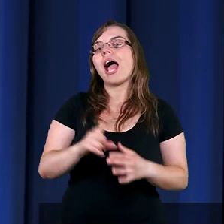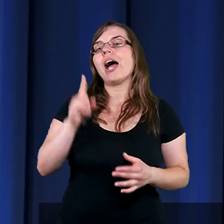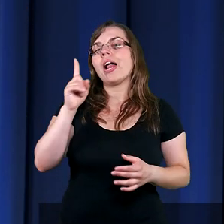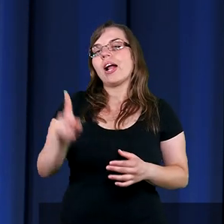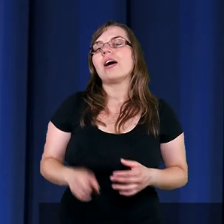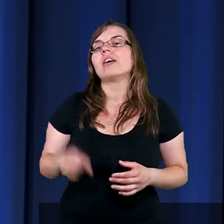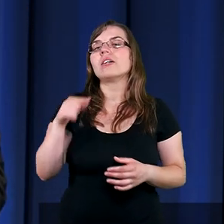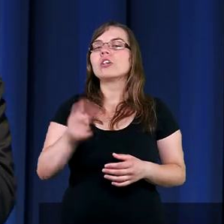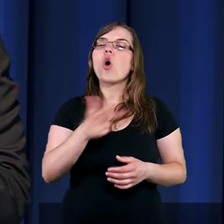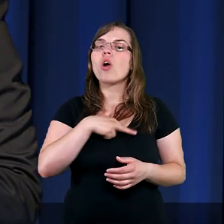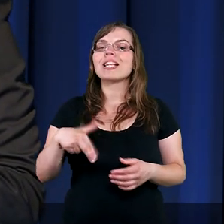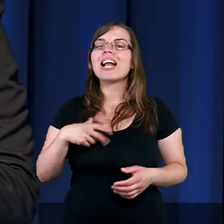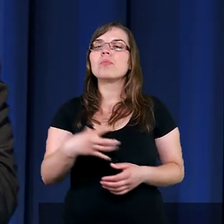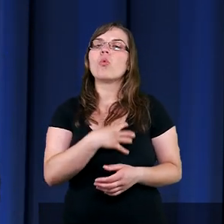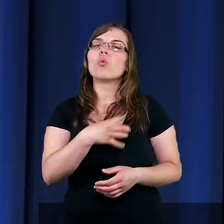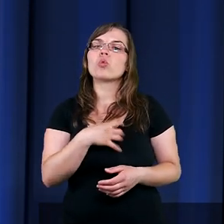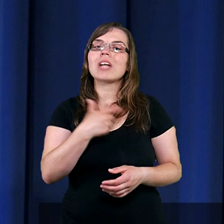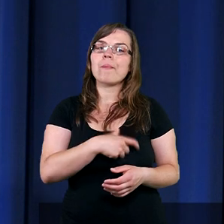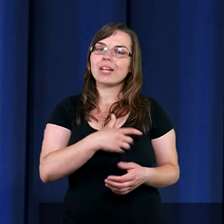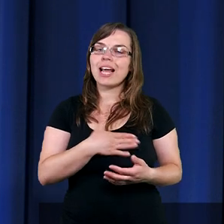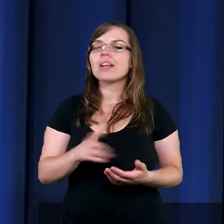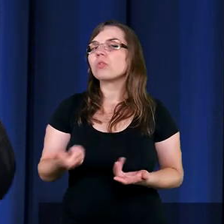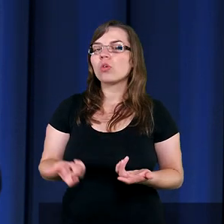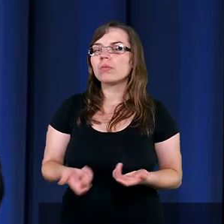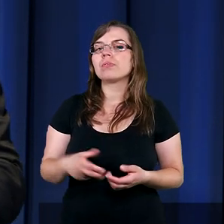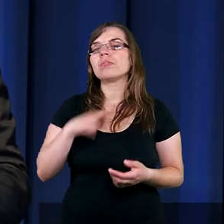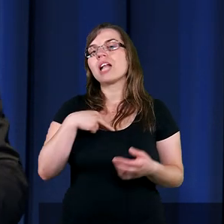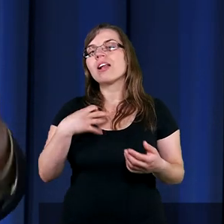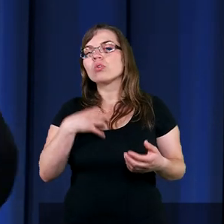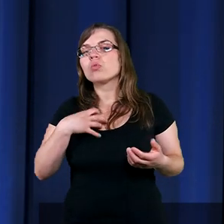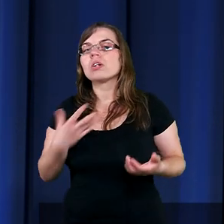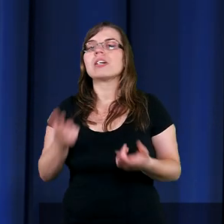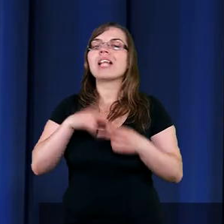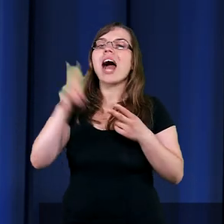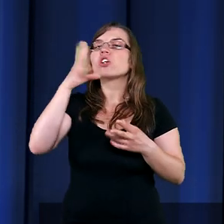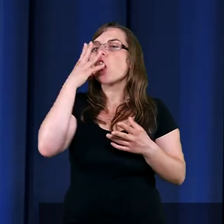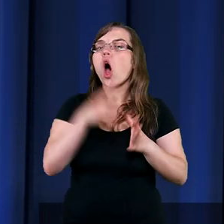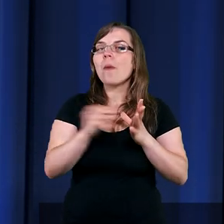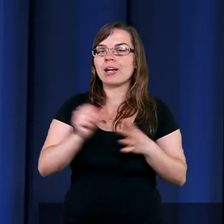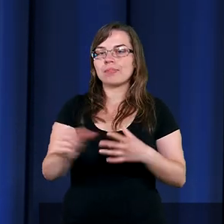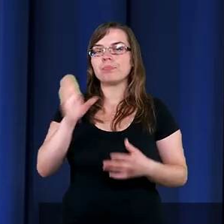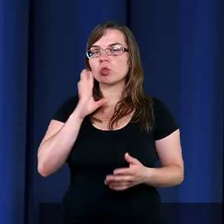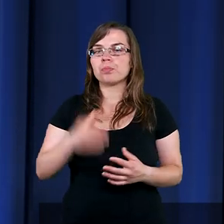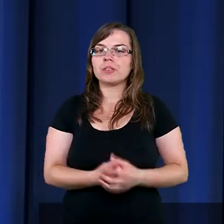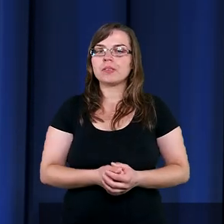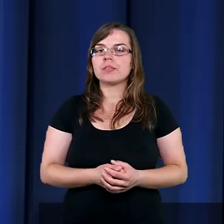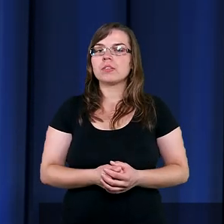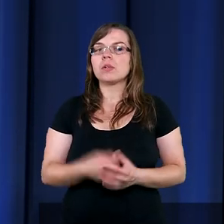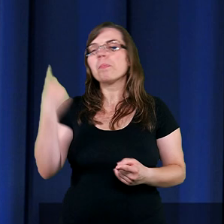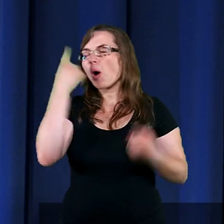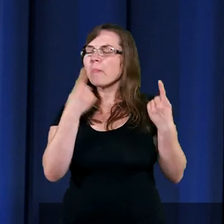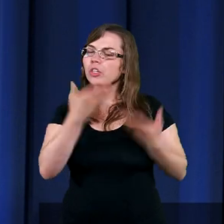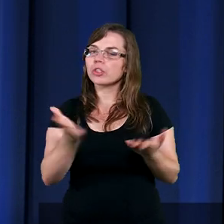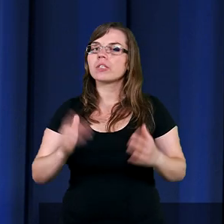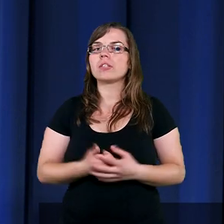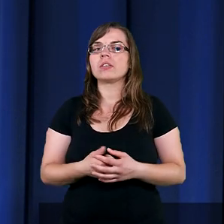a co z naszymi uczuciami? Kto stworzył nasze uczucia? I na czyj obraz te uczucia są? Pomyślcie.